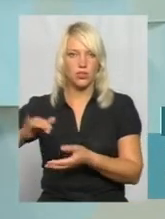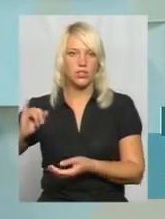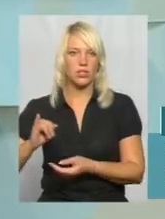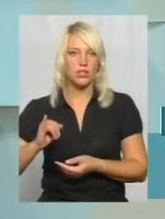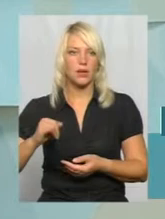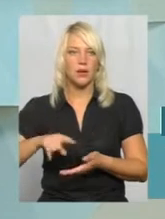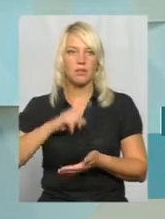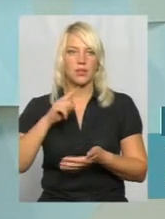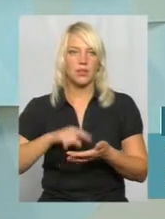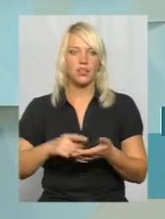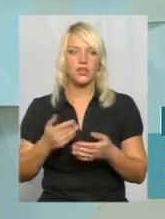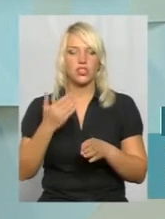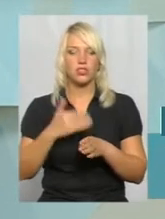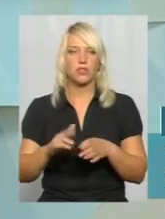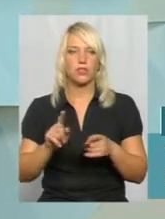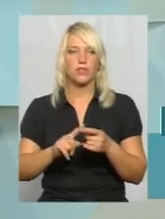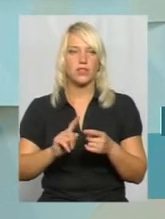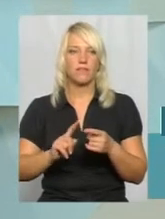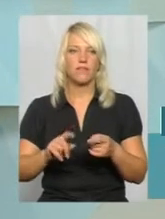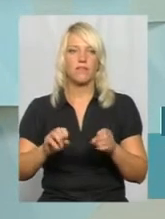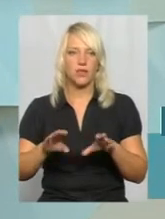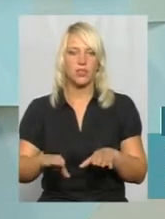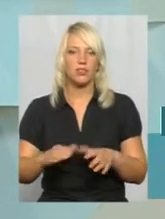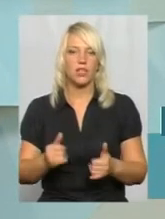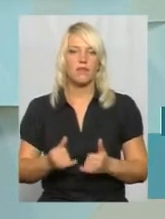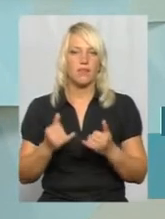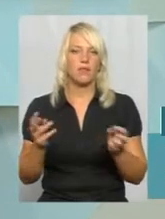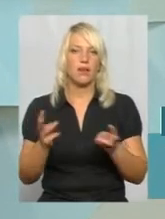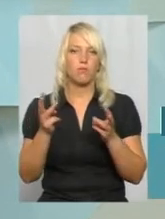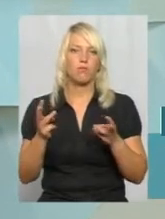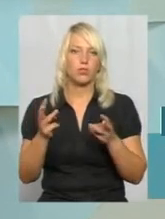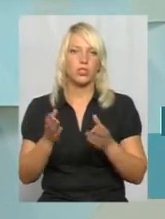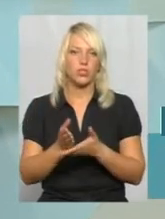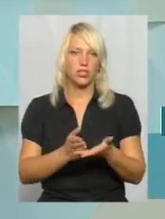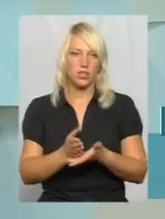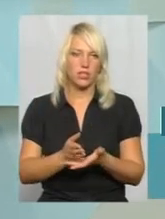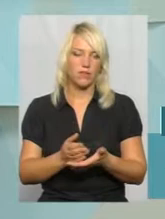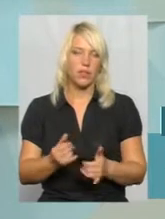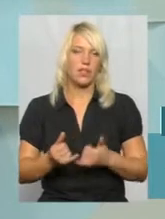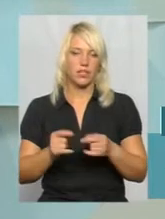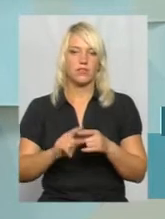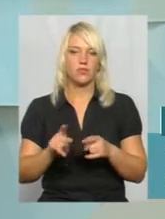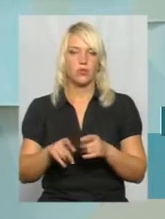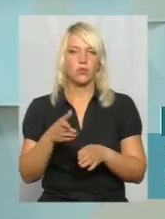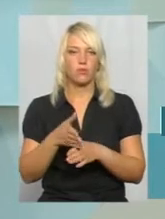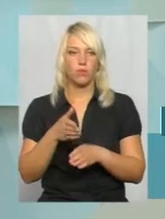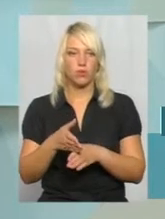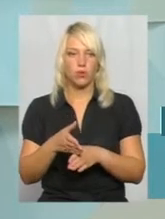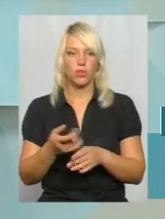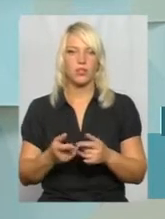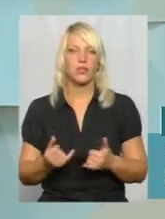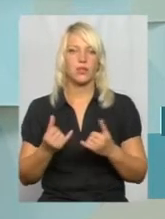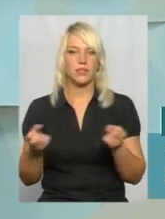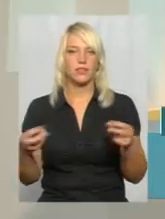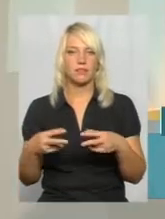питання частково це вирішує. Дійсно, для пожежників, і для пожежників, і для швидкої допомоги, і для